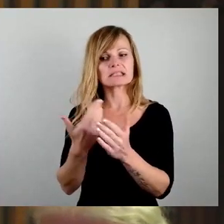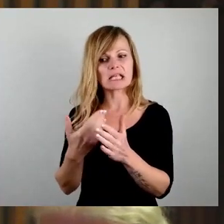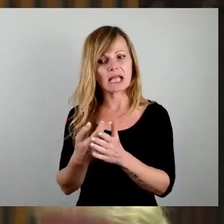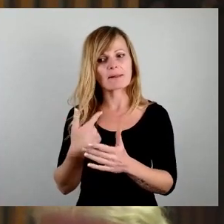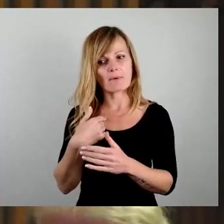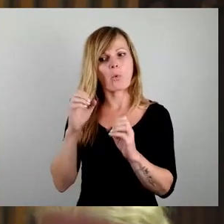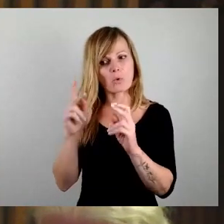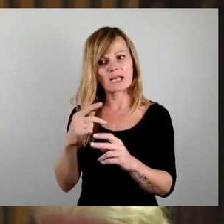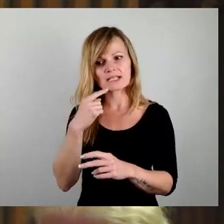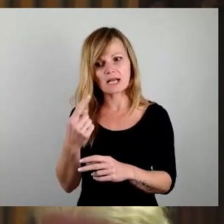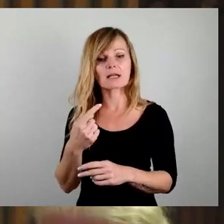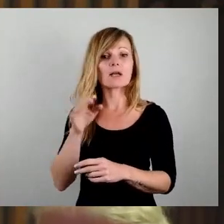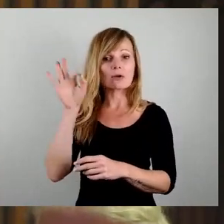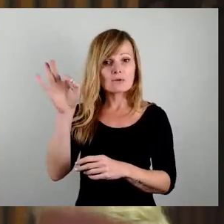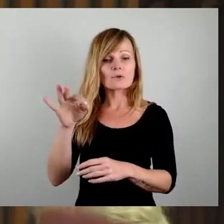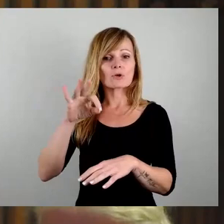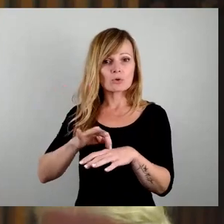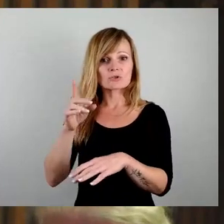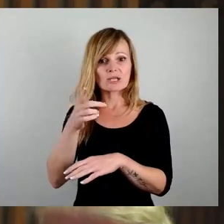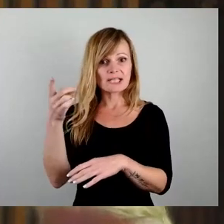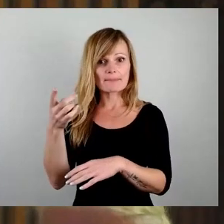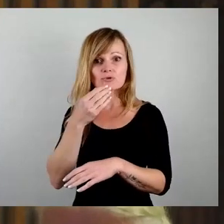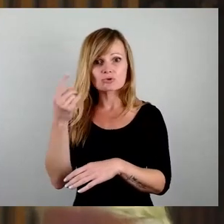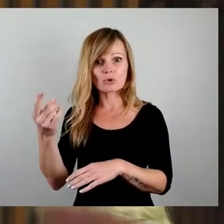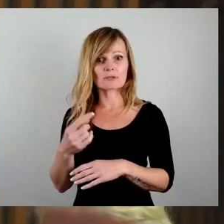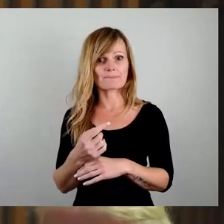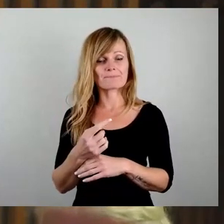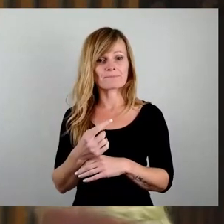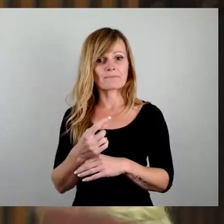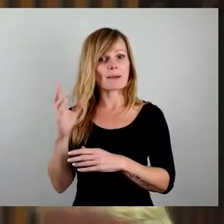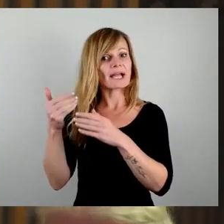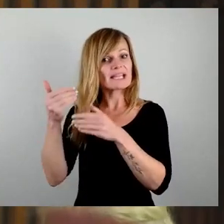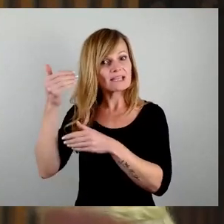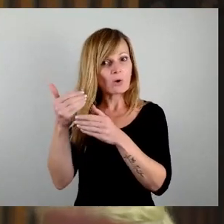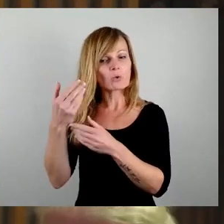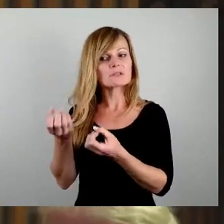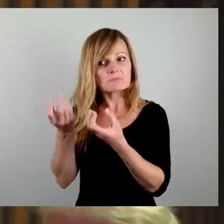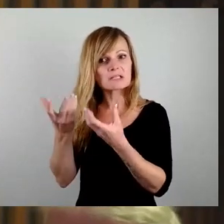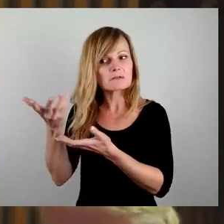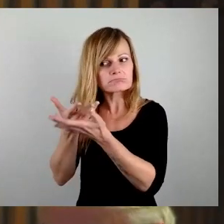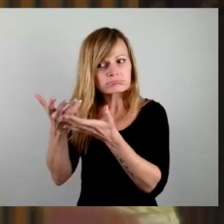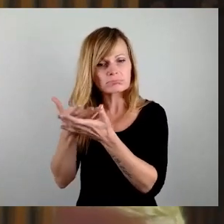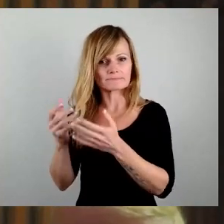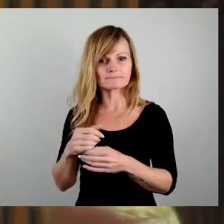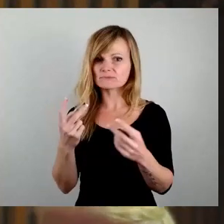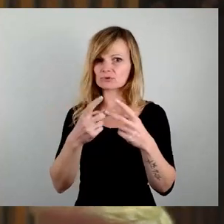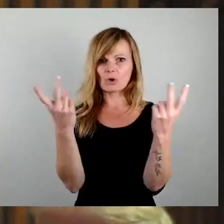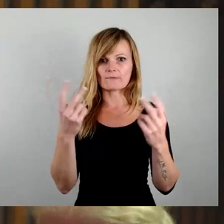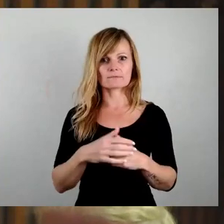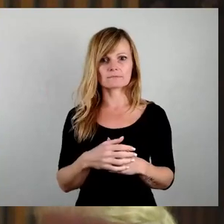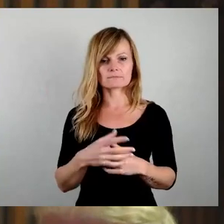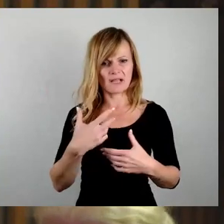dann ist das ja schön für den Herrn Dr. Deppe. Aber es ist eben in Hintergrundgesprächen passiert. Und ich sage Ihnen auch, warum ich so wütend bin.